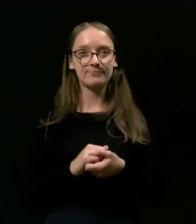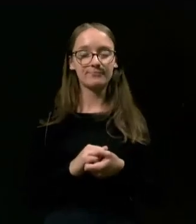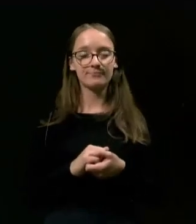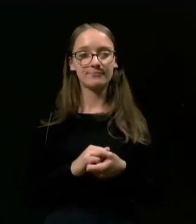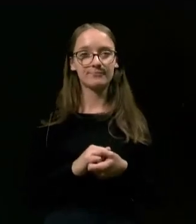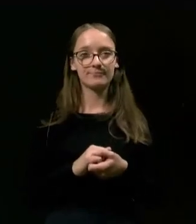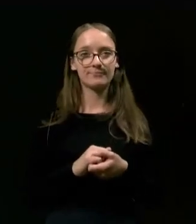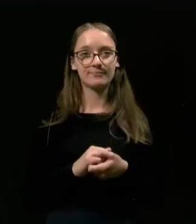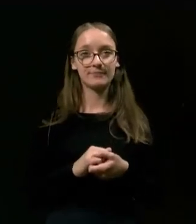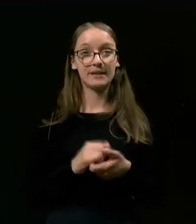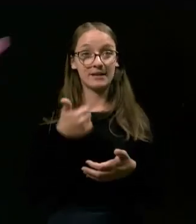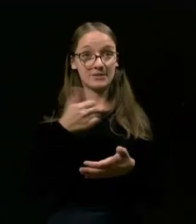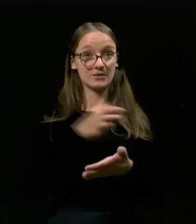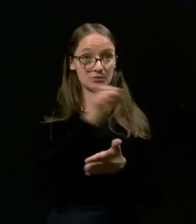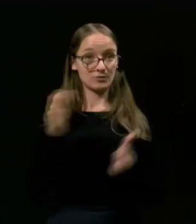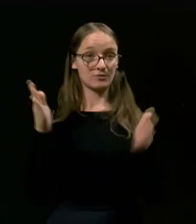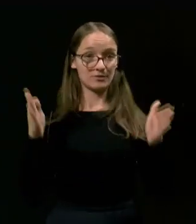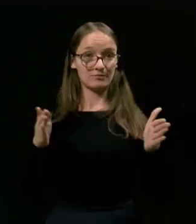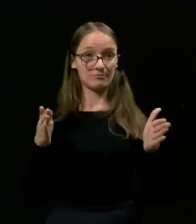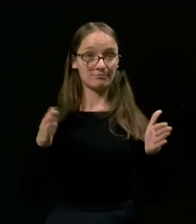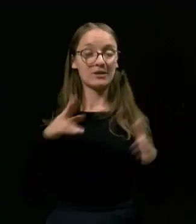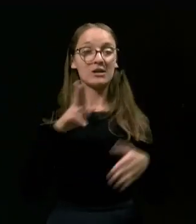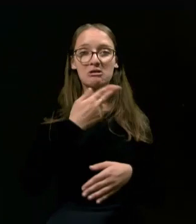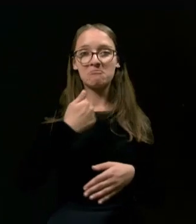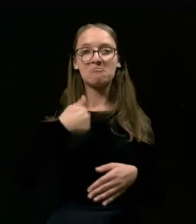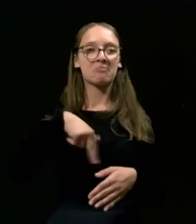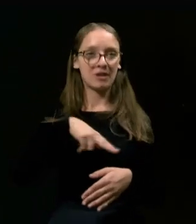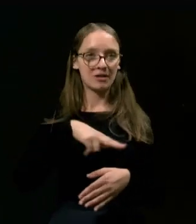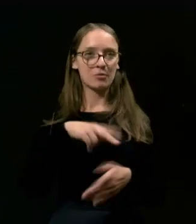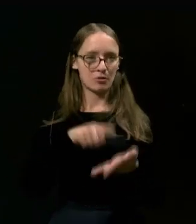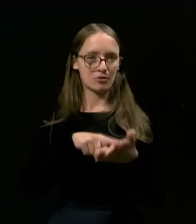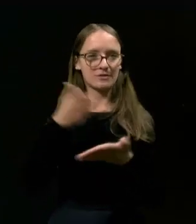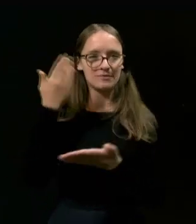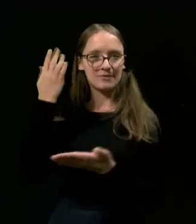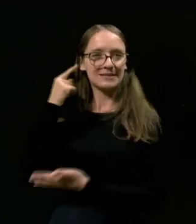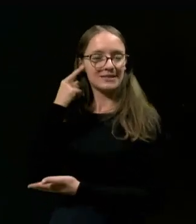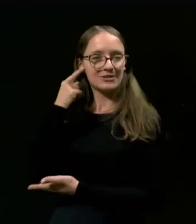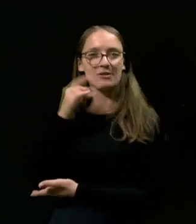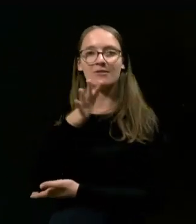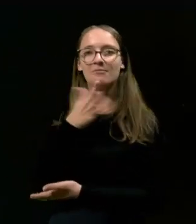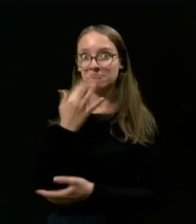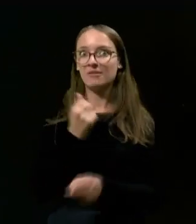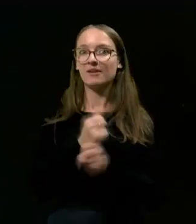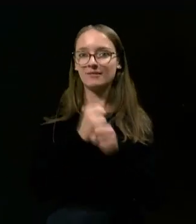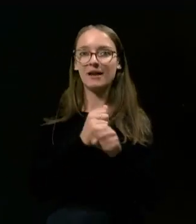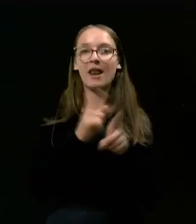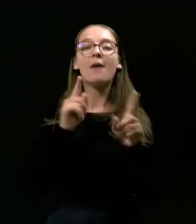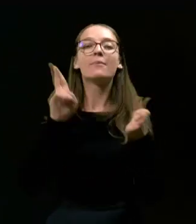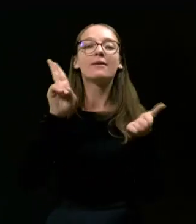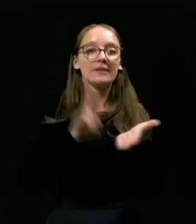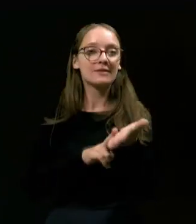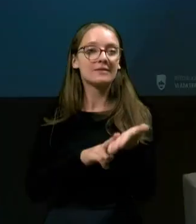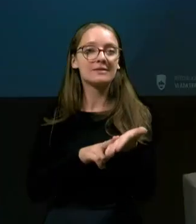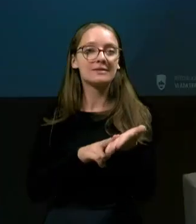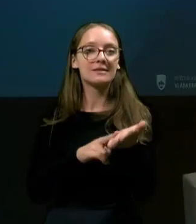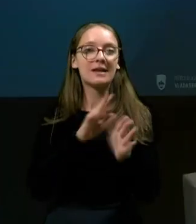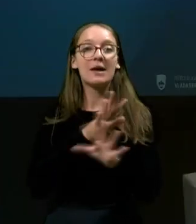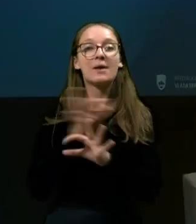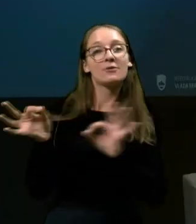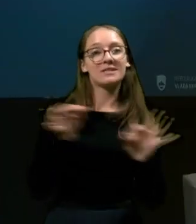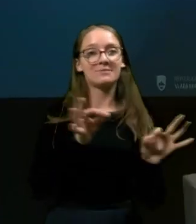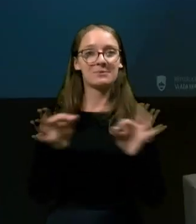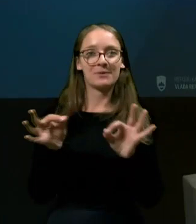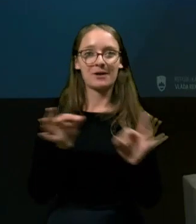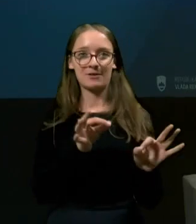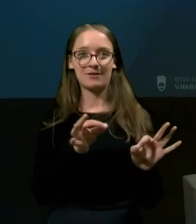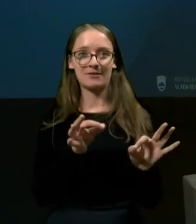V teh sto dneh smo imeli, sveda, kot ste prej slišali, kar nekaj dela, ampak koresnici smo se pripravljali.